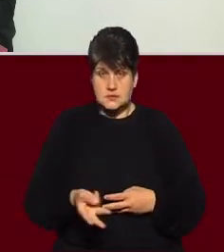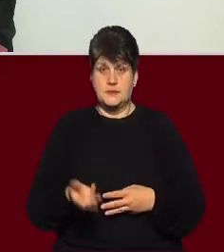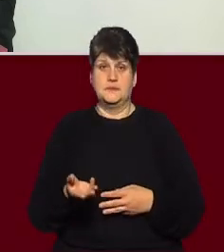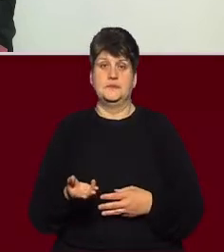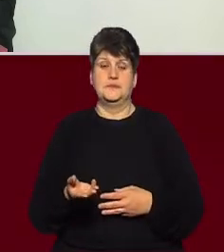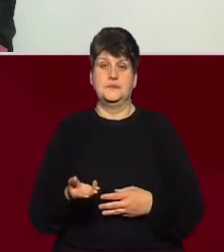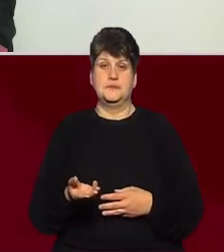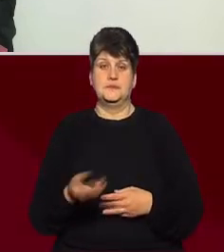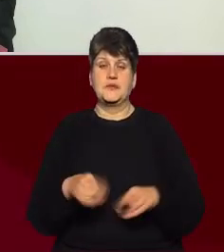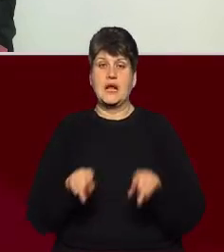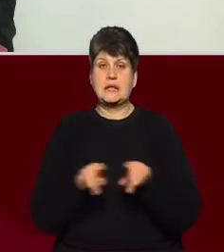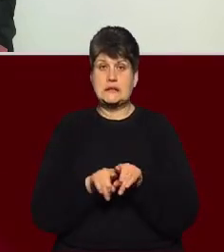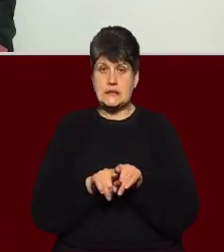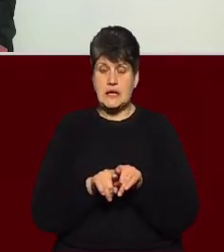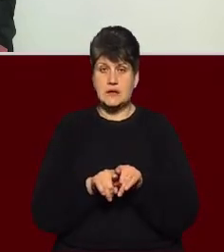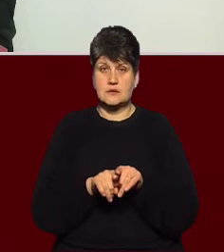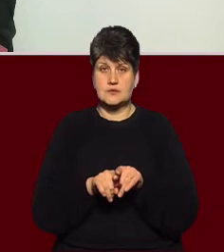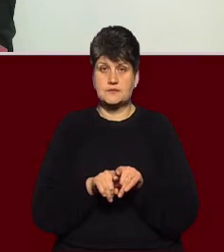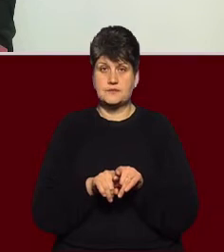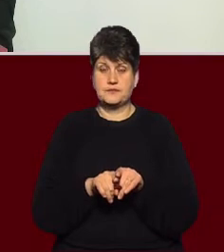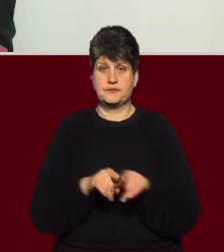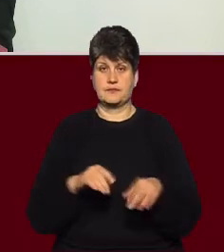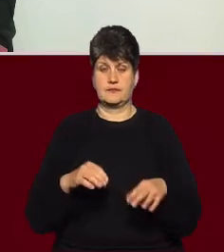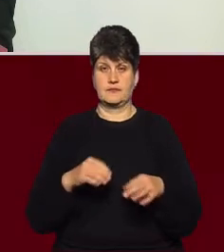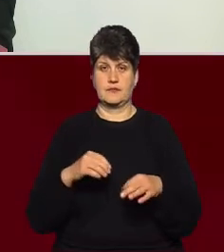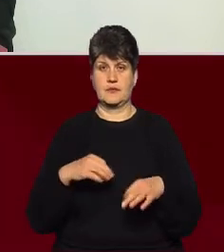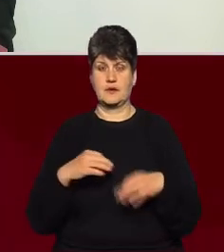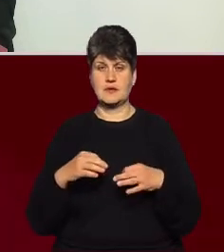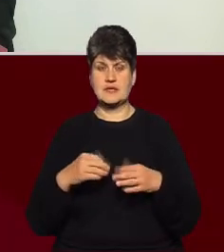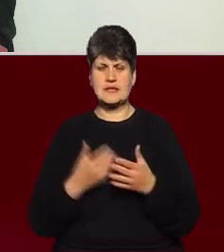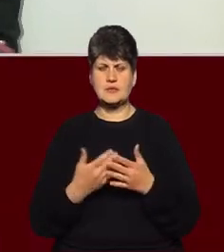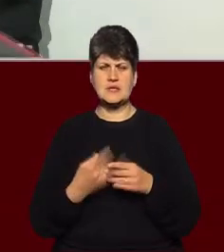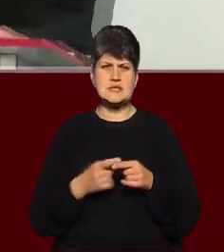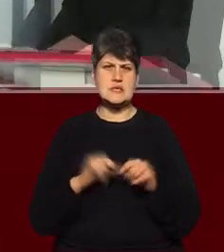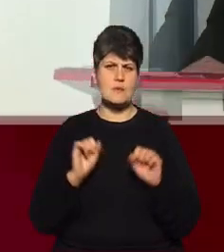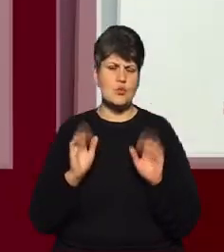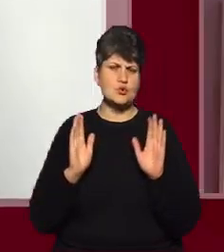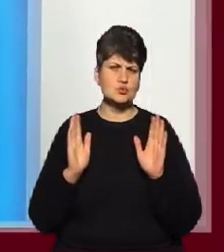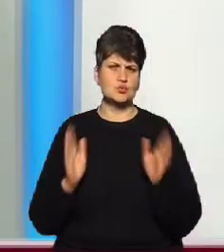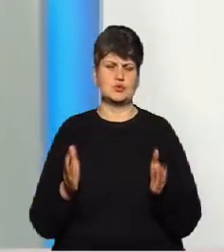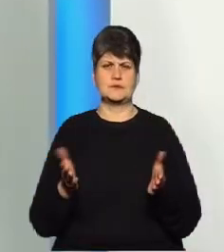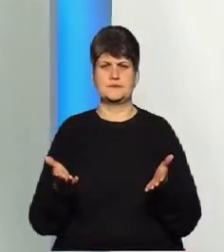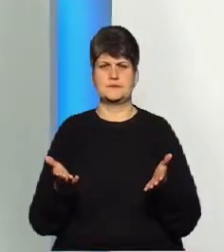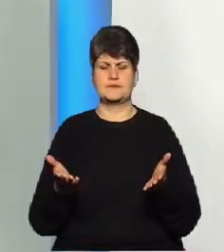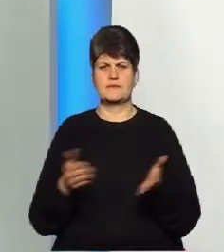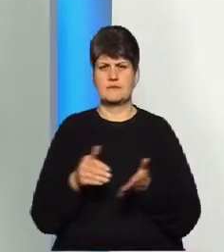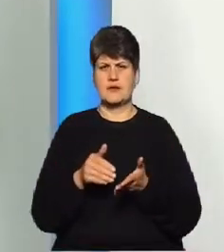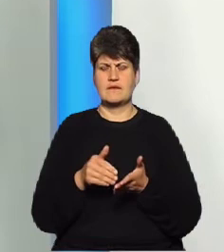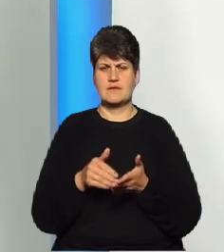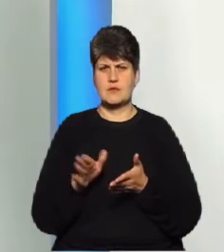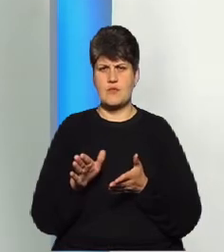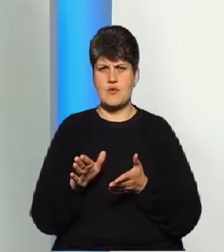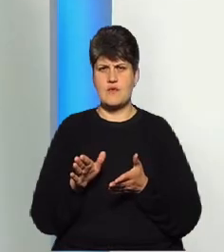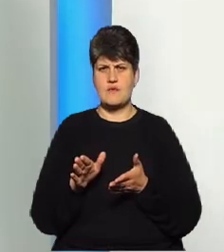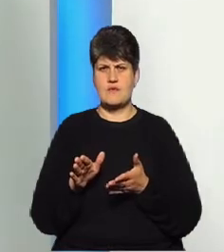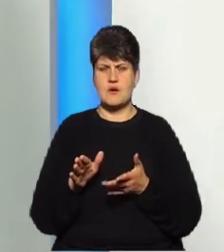відповідною фокальною неврологічною симптоматикою. Тобто це може бути відмова руху певних кінцівок, тобто